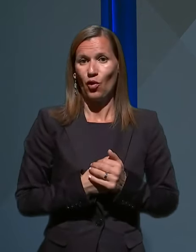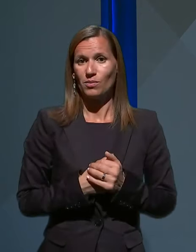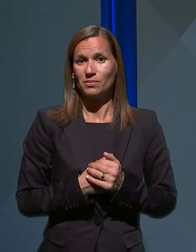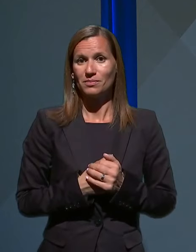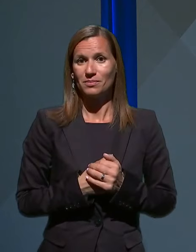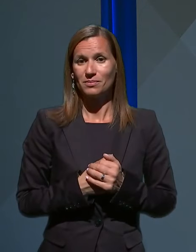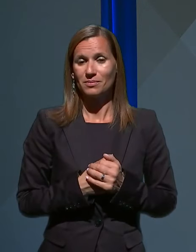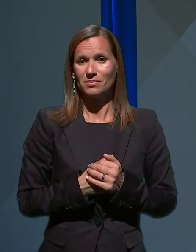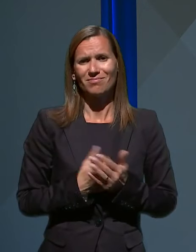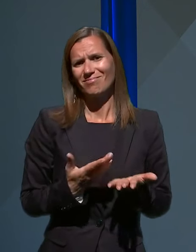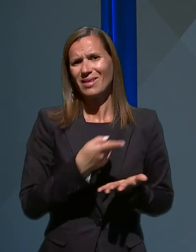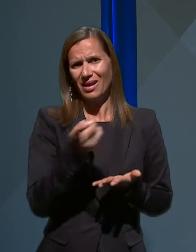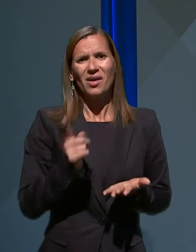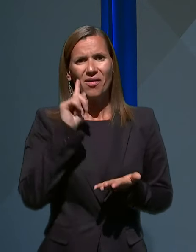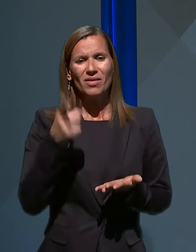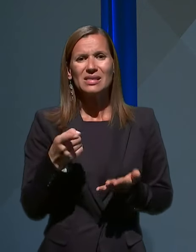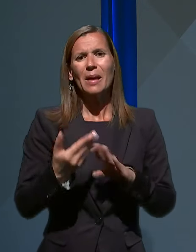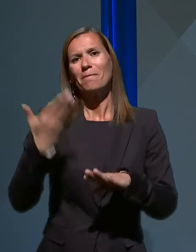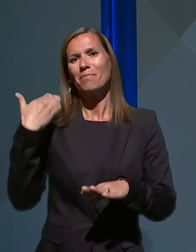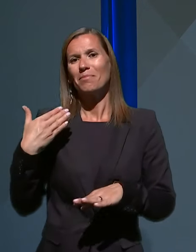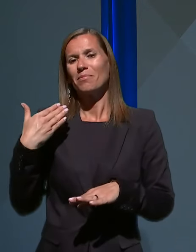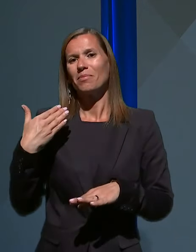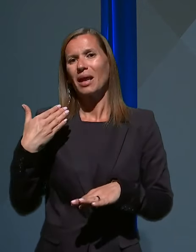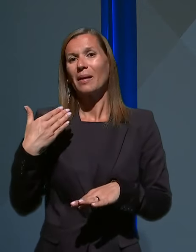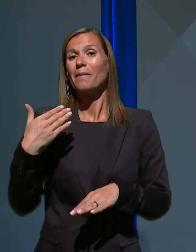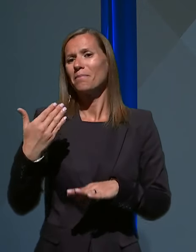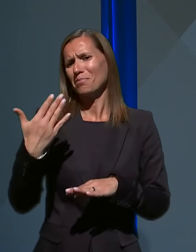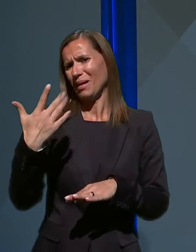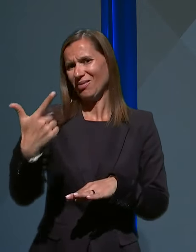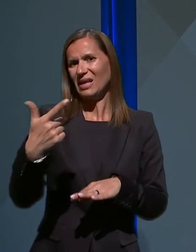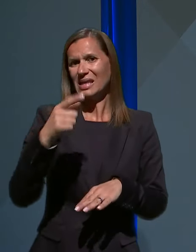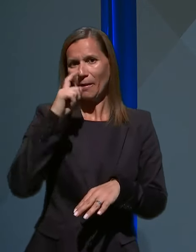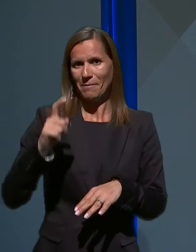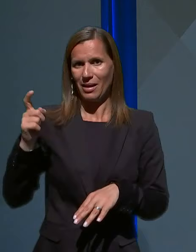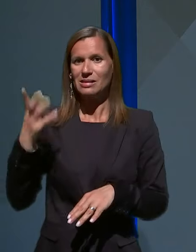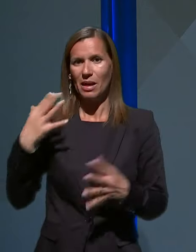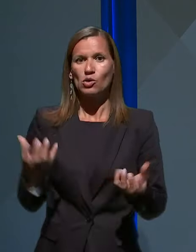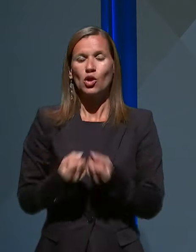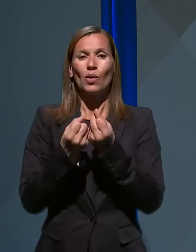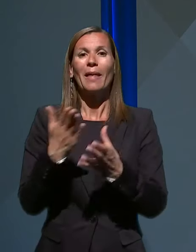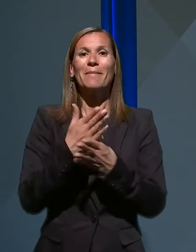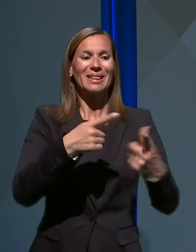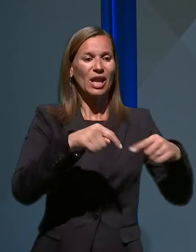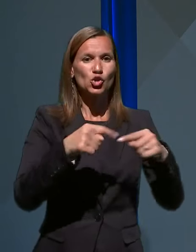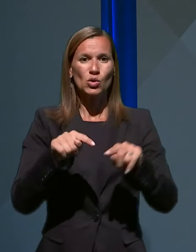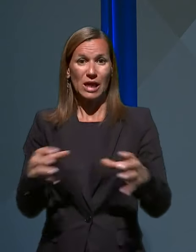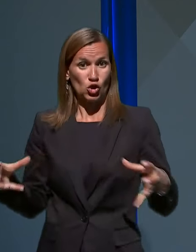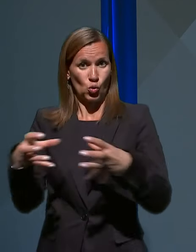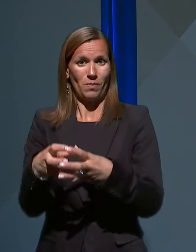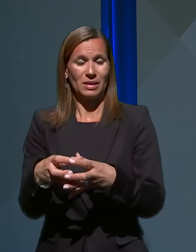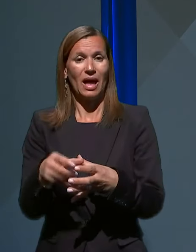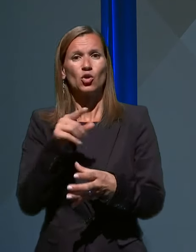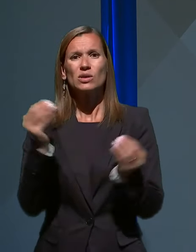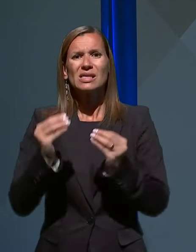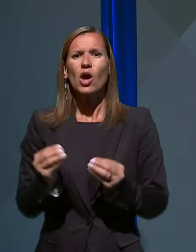Se veste, da je bila pred 25. marca ustanovljena medresorska skupina, ki jo sestavljajo predstavniki